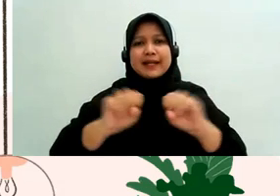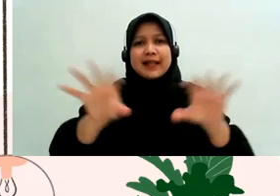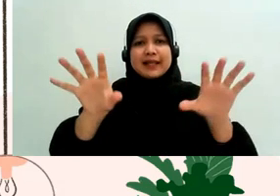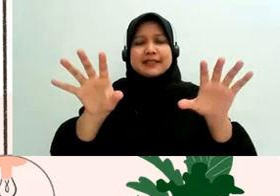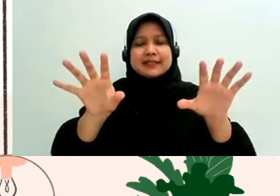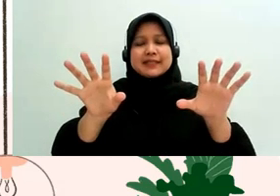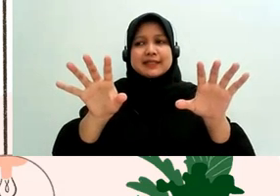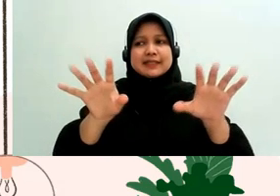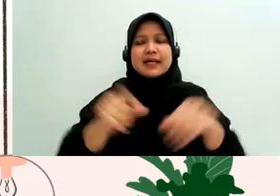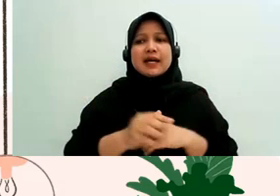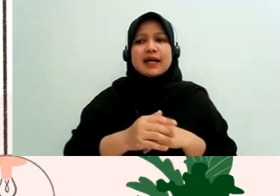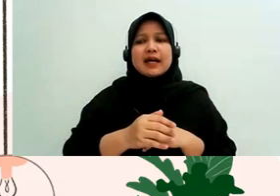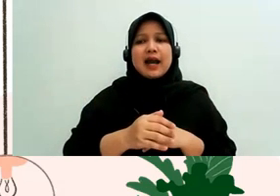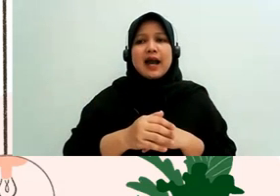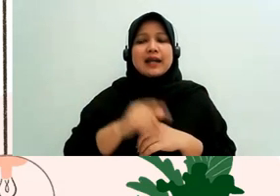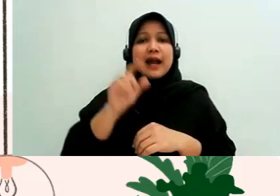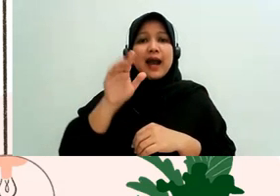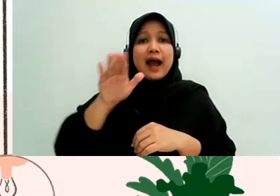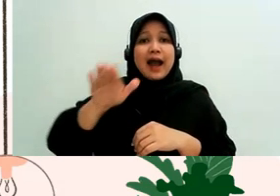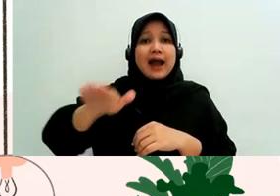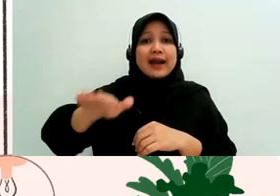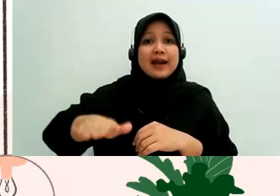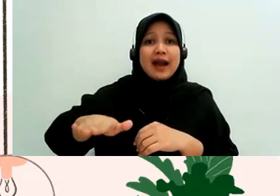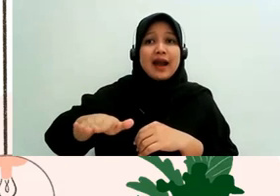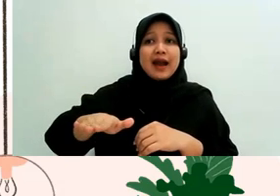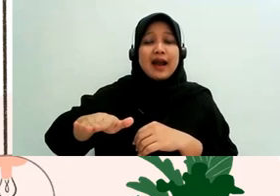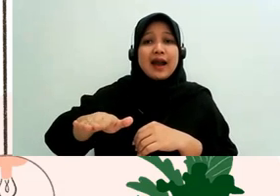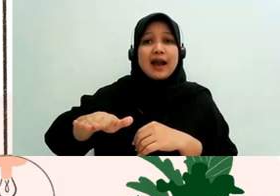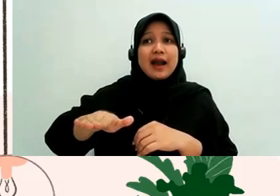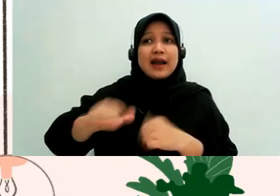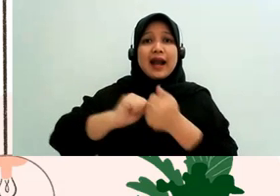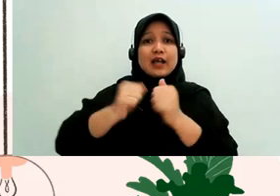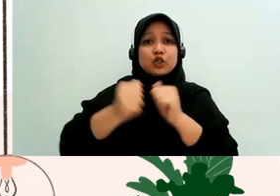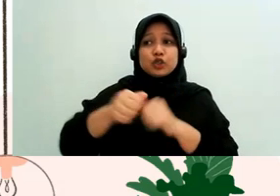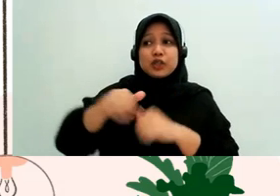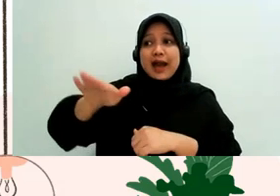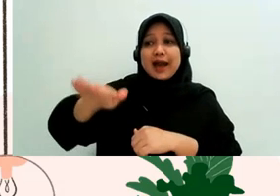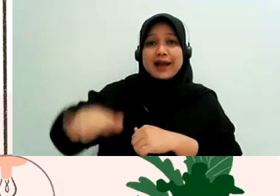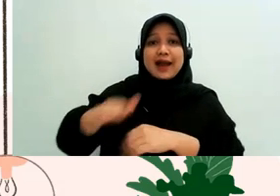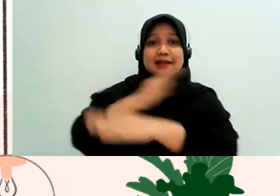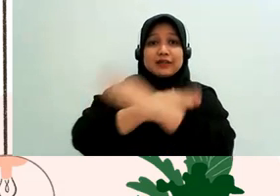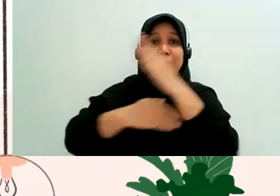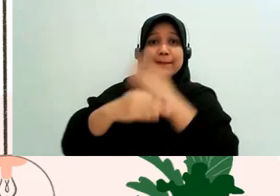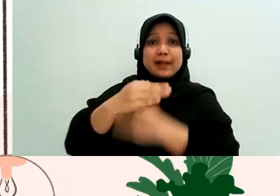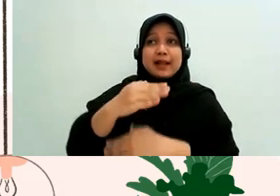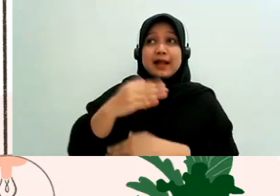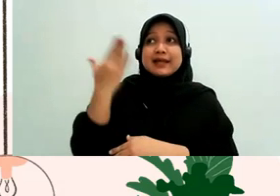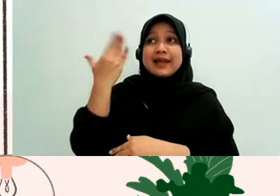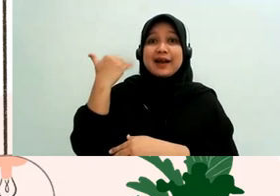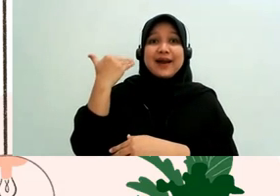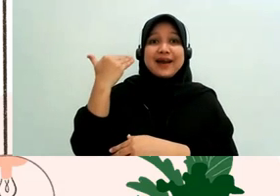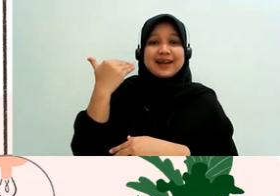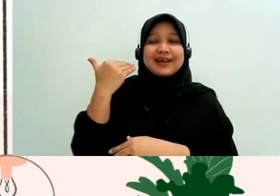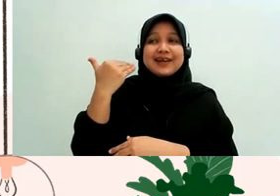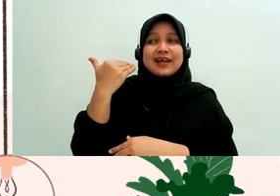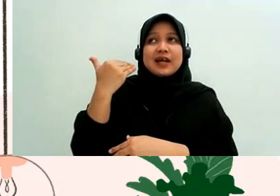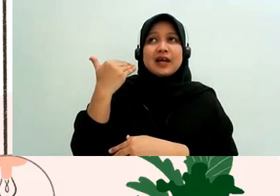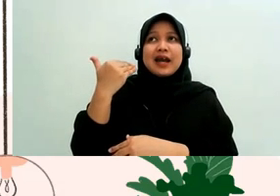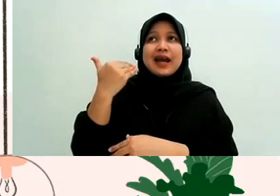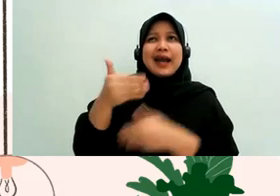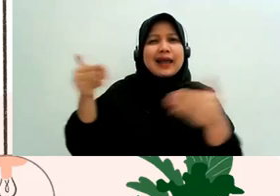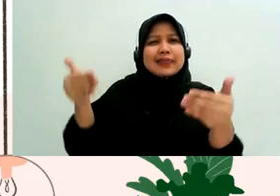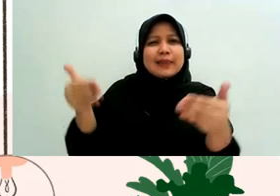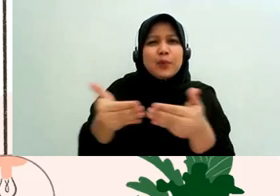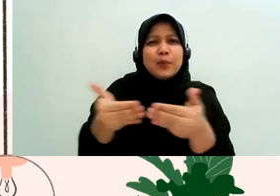seorang anak defable yang kemarin disebutkan mengalami apa ditemukan di